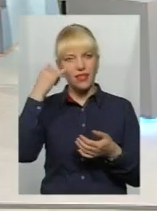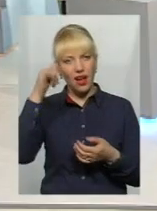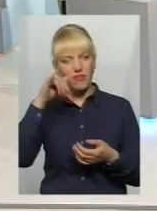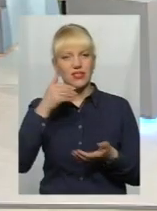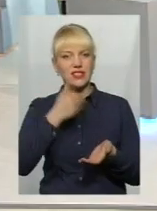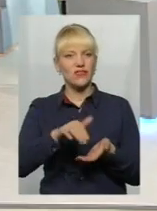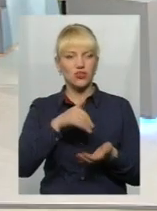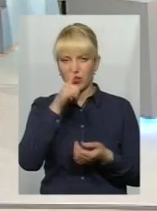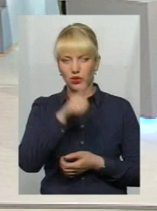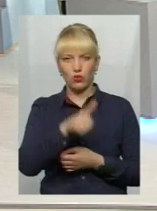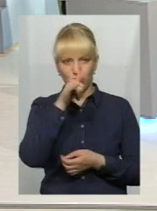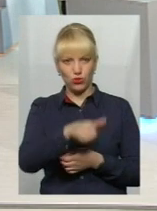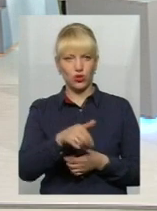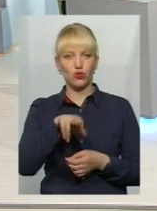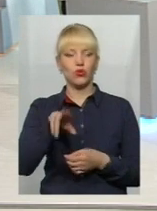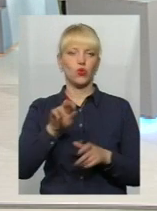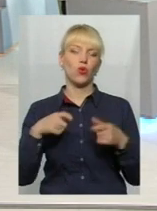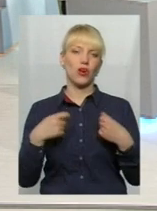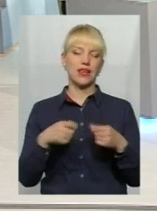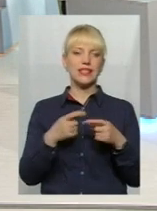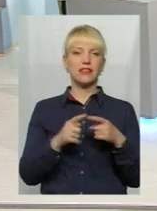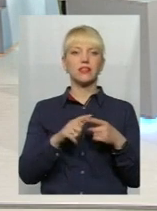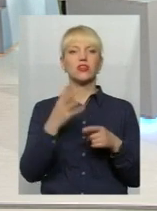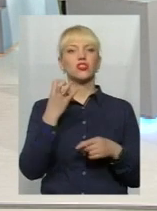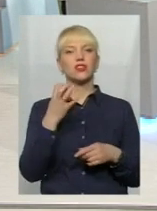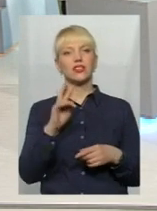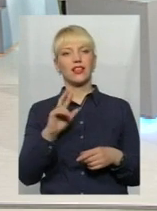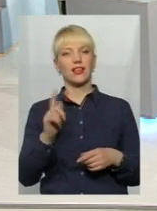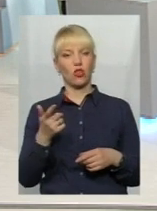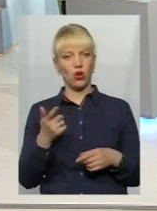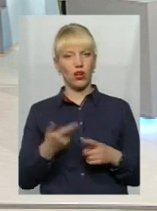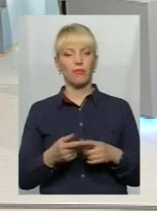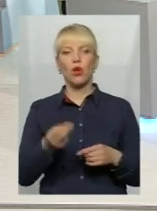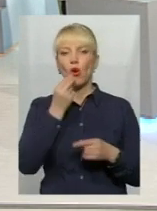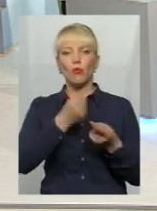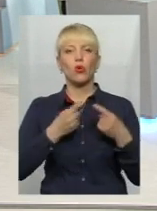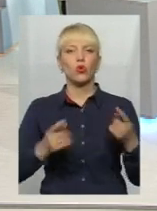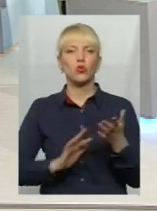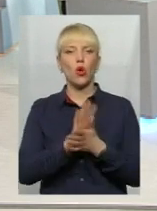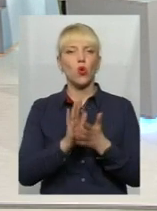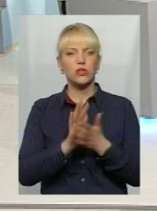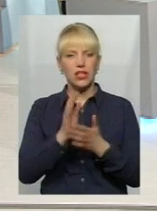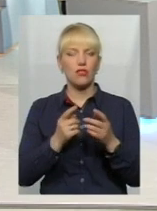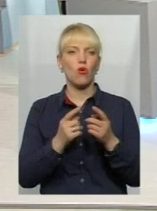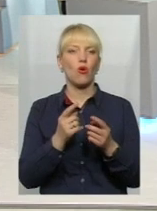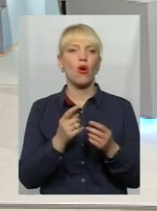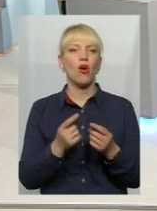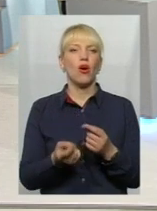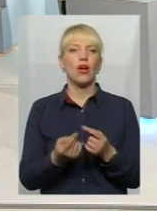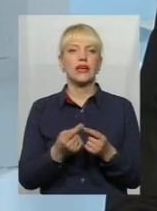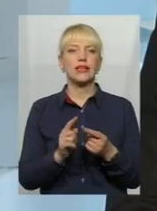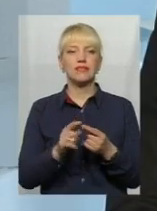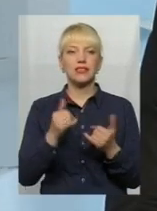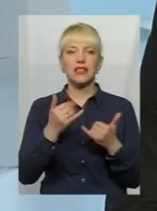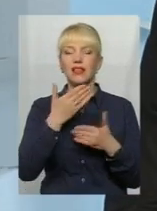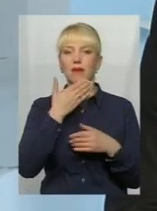туші не допущено до реалізації. Це теж майже 400 кг. Продукцій рослинного походження, незважаючи на те, що зараз немає, що в нас тільки